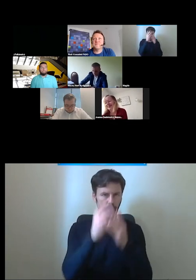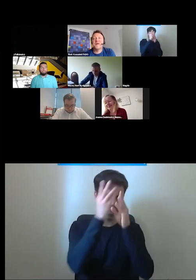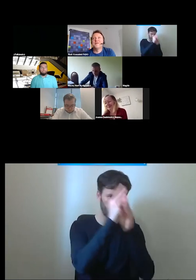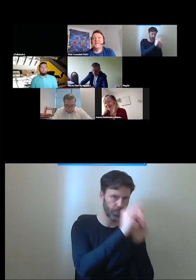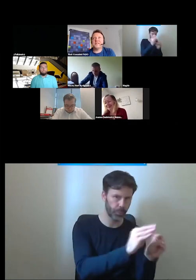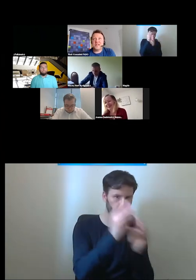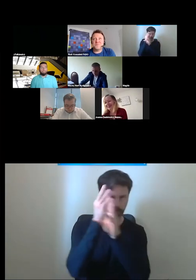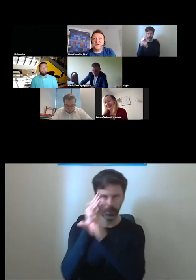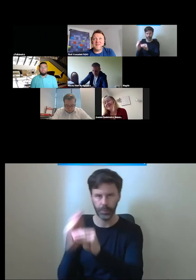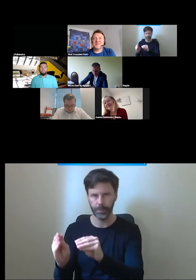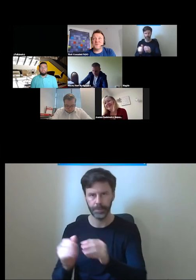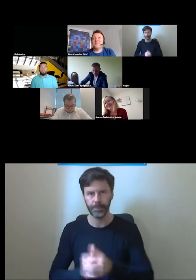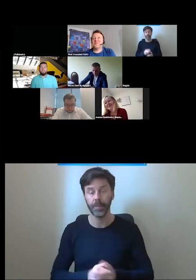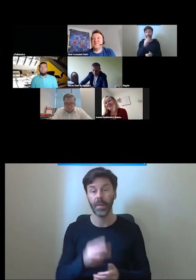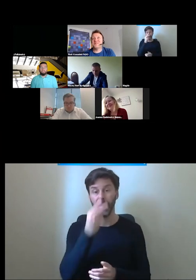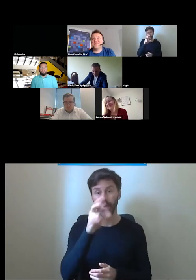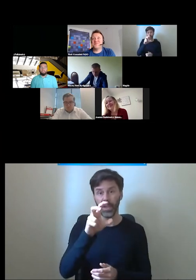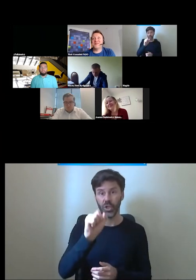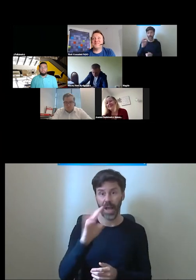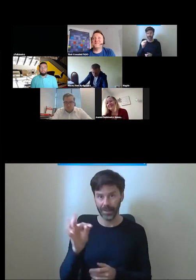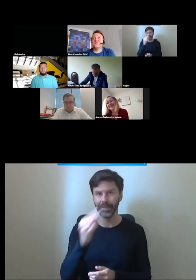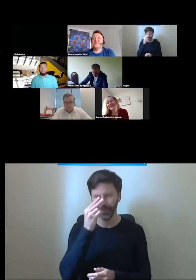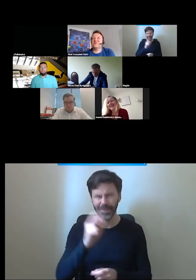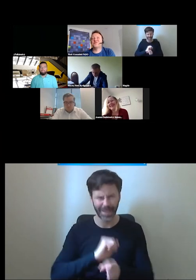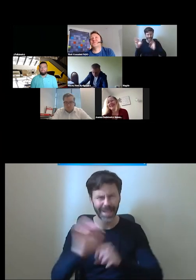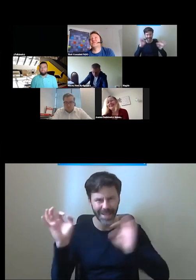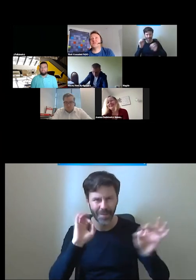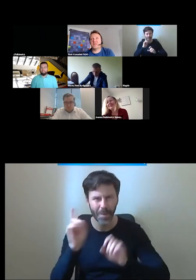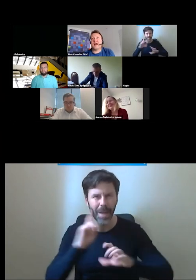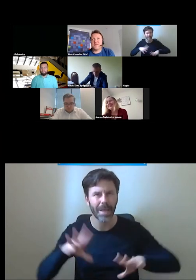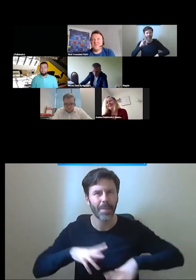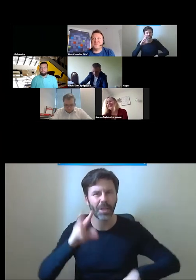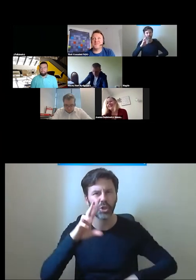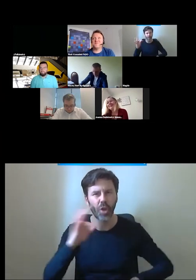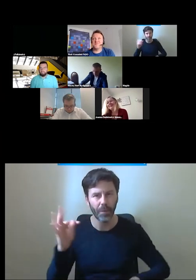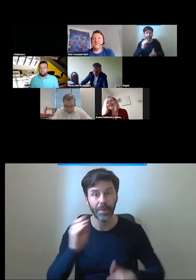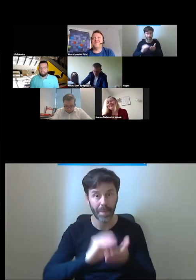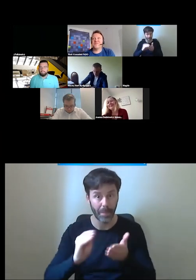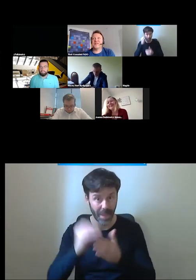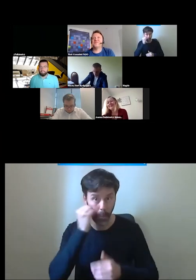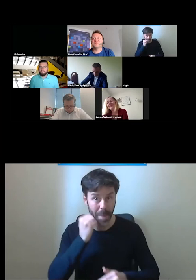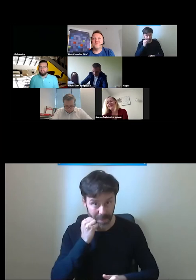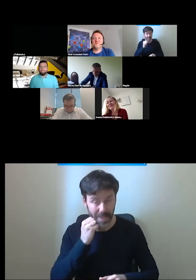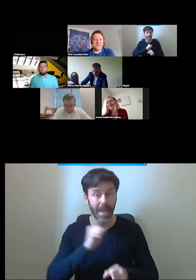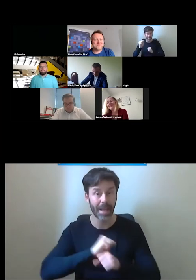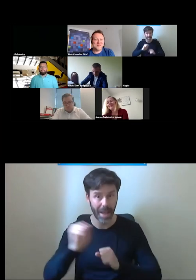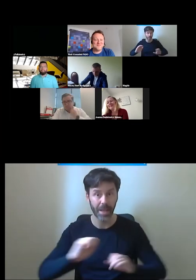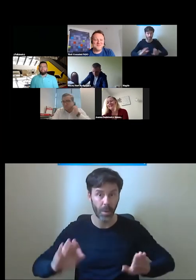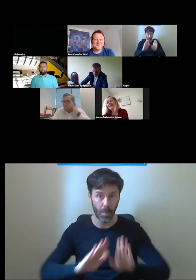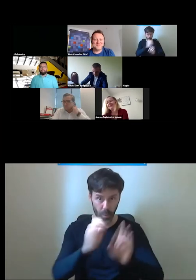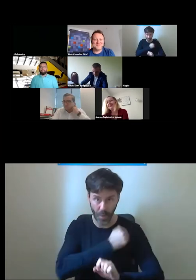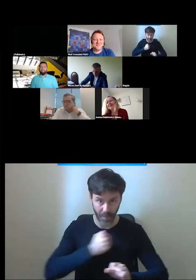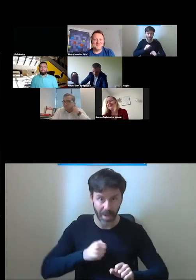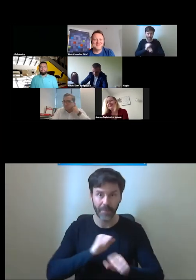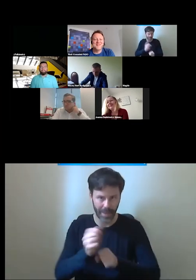Na czacie pojawia się potwierdzenie tej informacji Pan Krzysztof pisze że tak piwnice w Muzeum Warszawy są dostępne